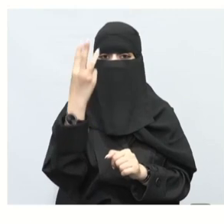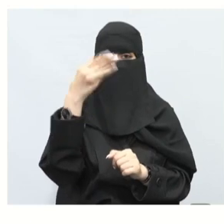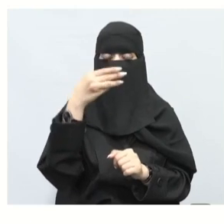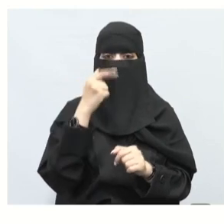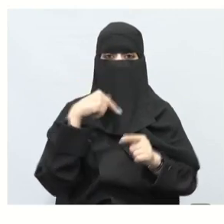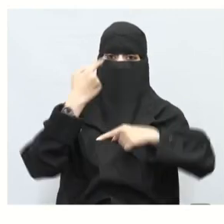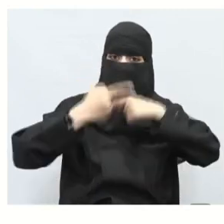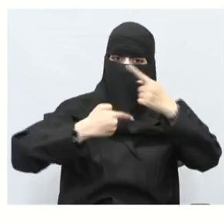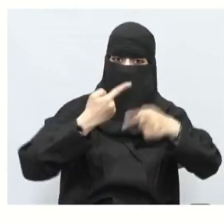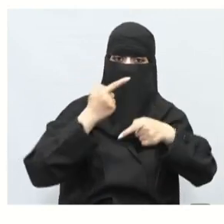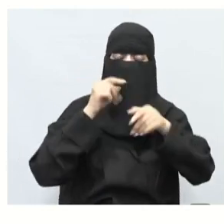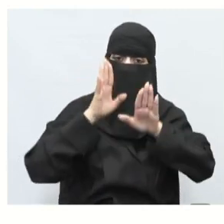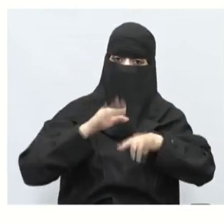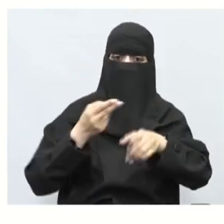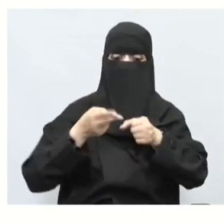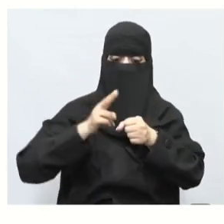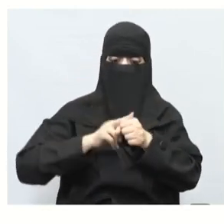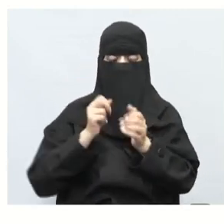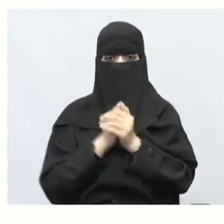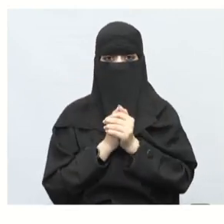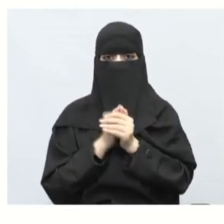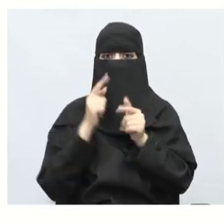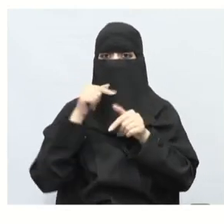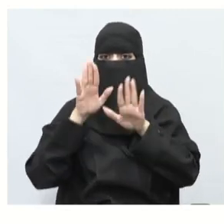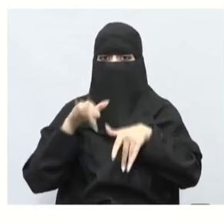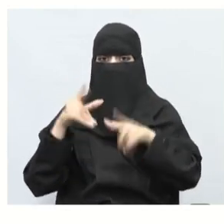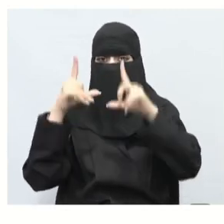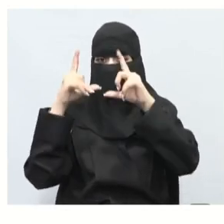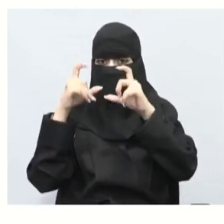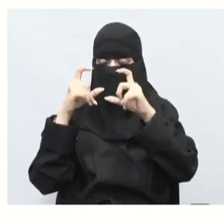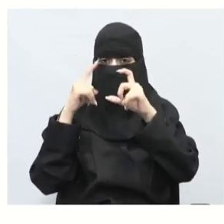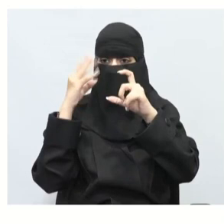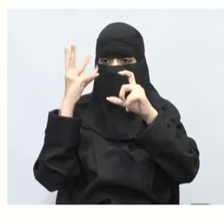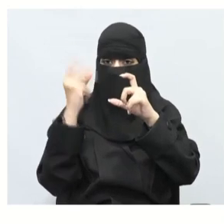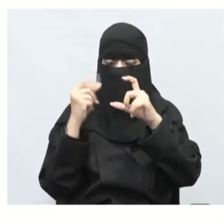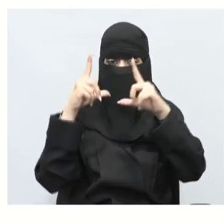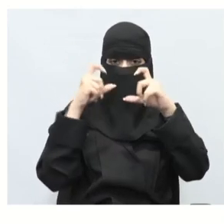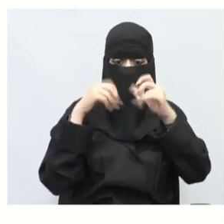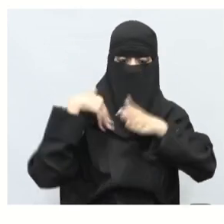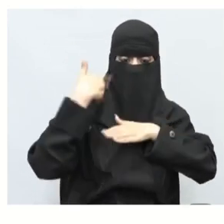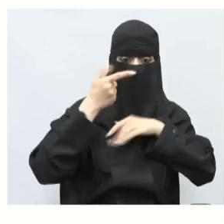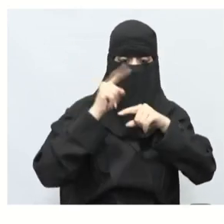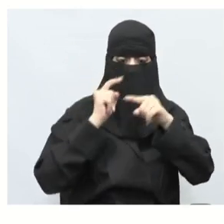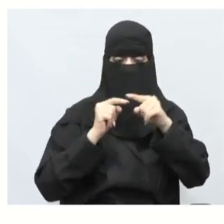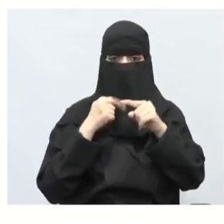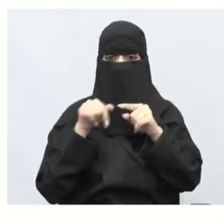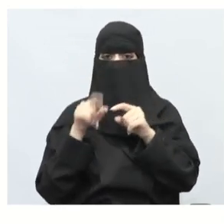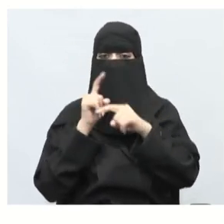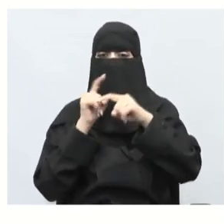نكمل برضو مرة أخرى الآن عدد الصور بعد التخفيض لماذا لماذا قسمت على اثنين